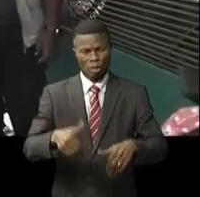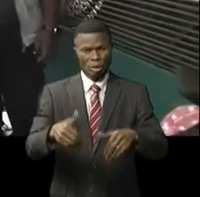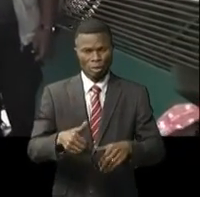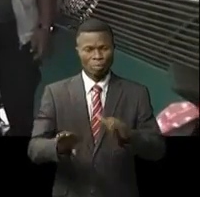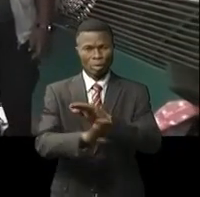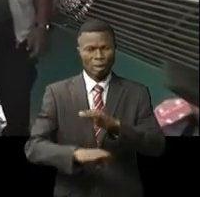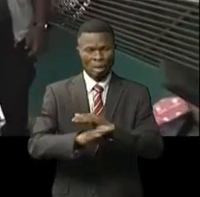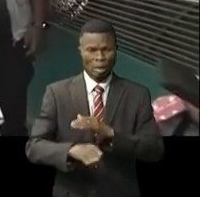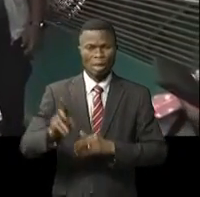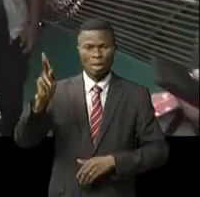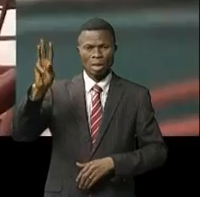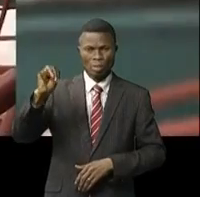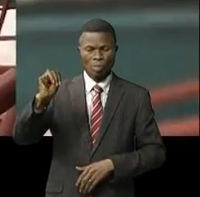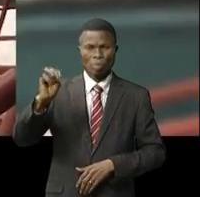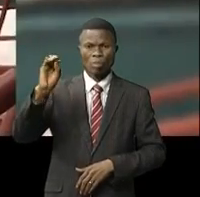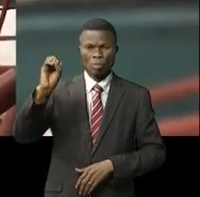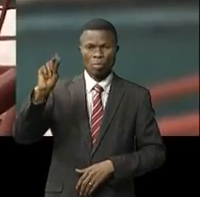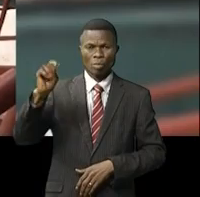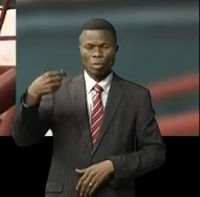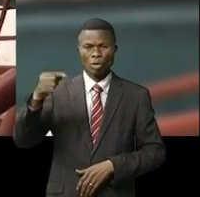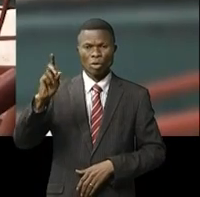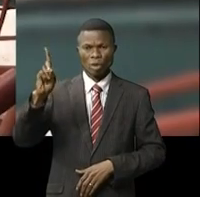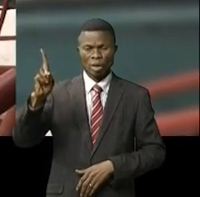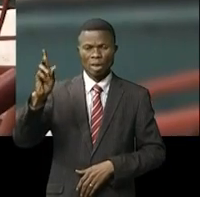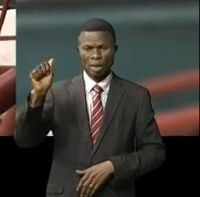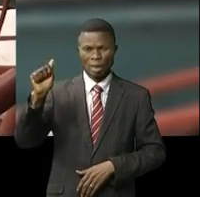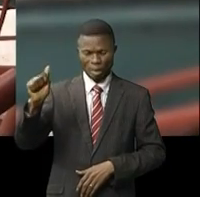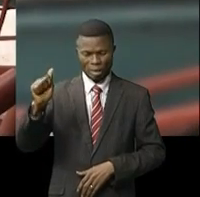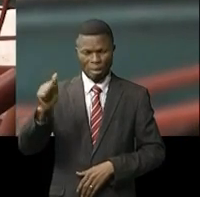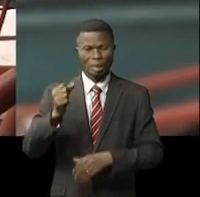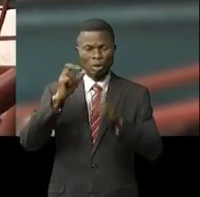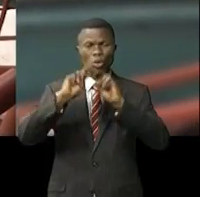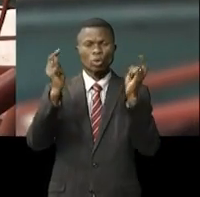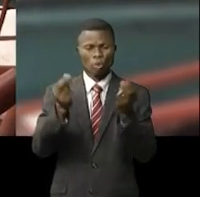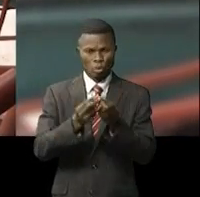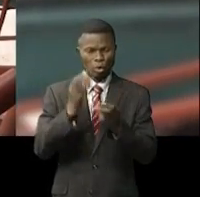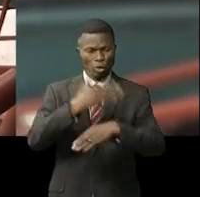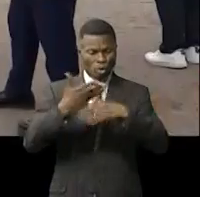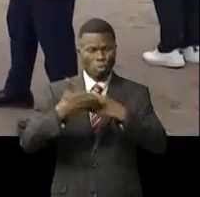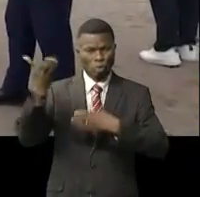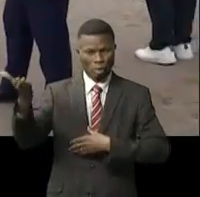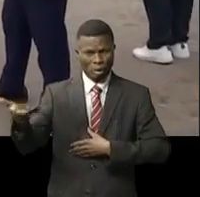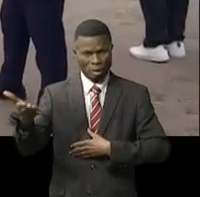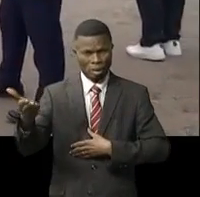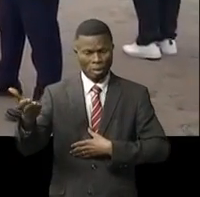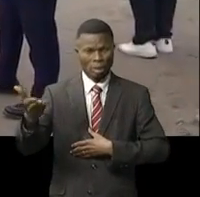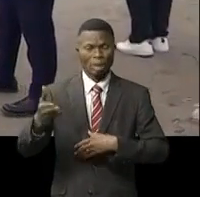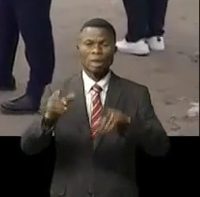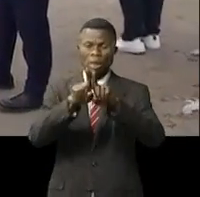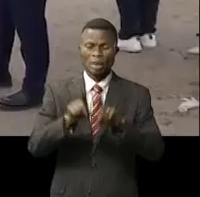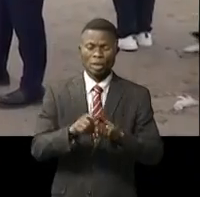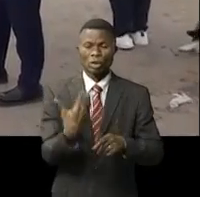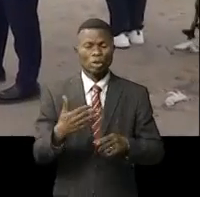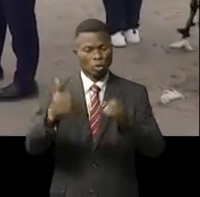la base agricole de Mongata, Maluku dans la ville province de Kinshasa dispose d'une usine déjà construite. Les bémols c'est que la